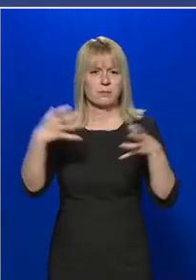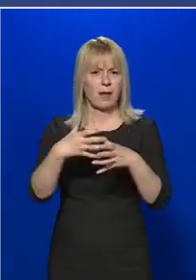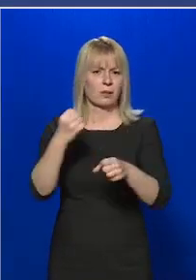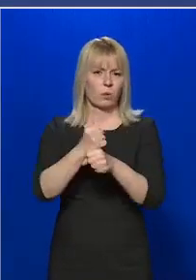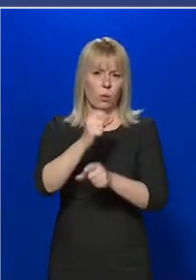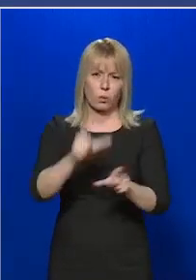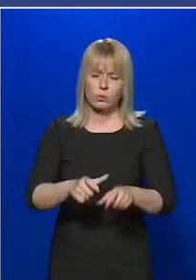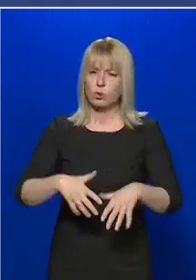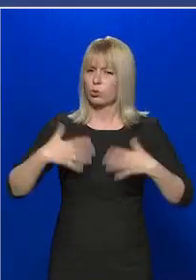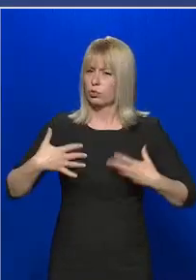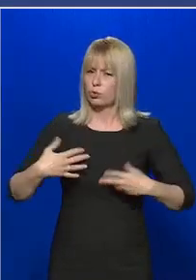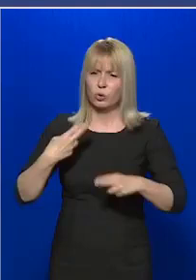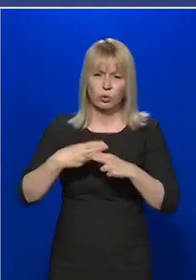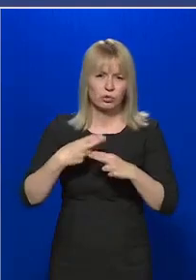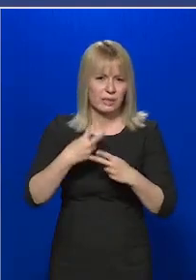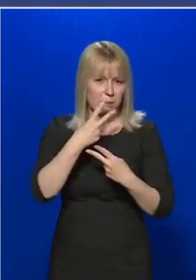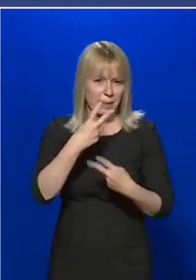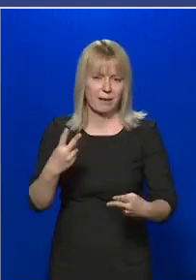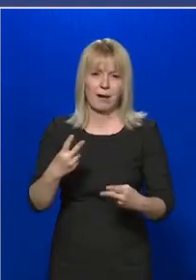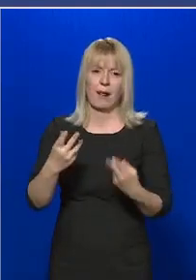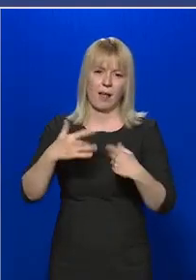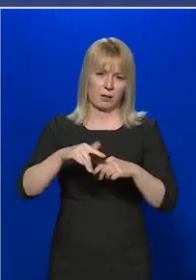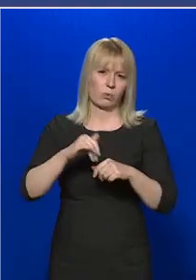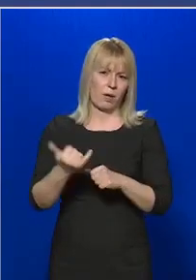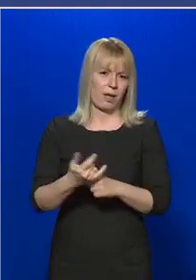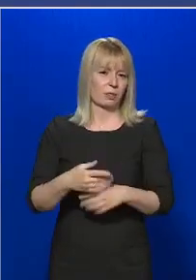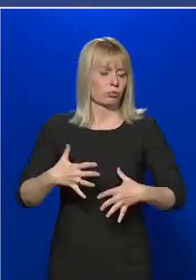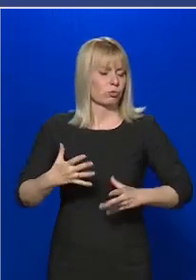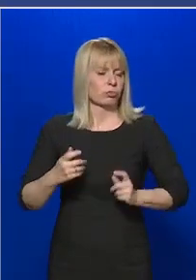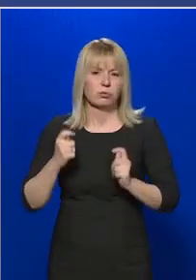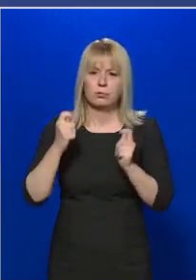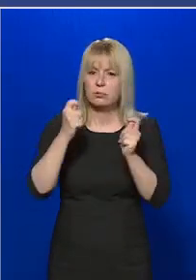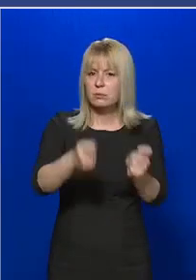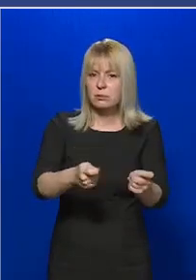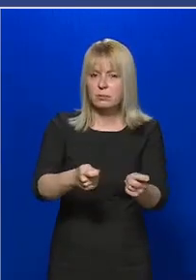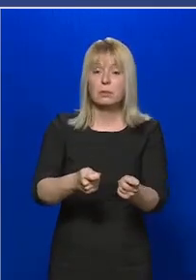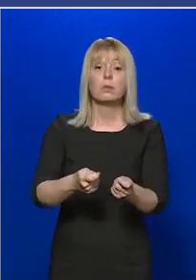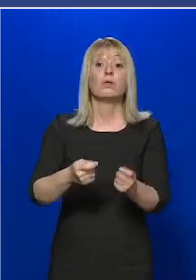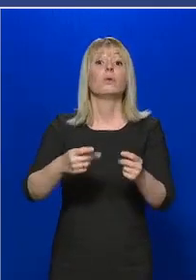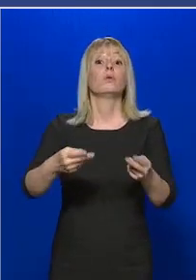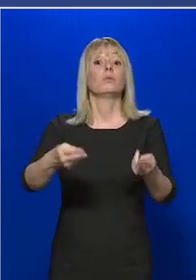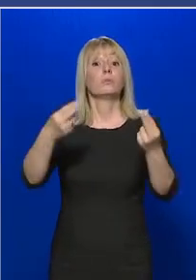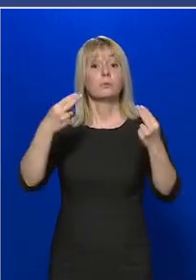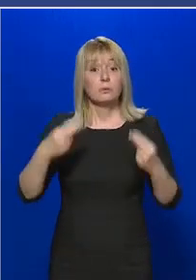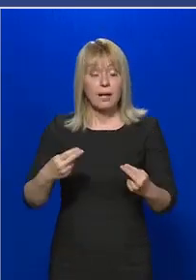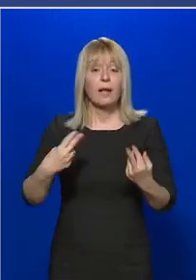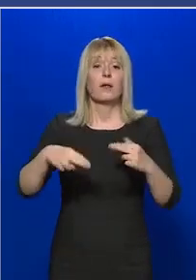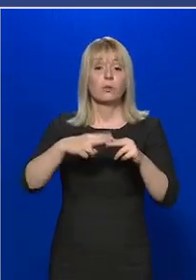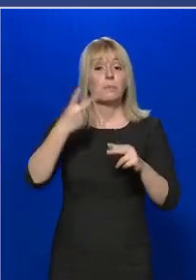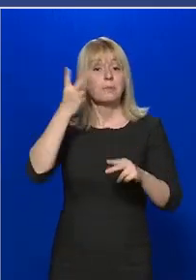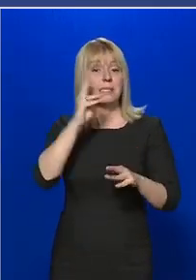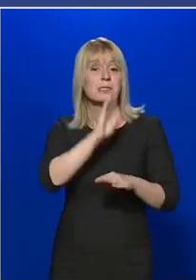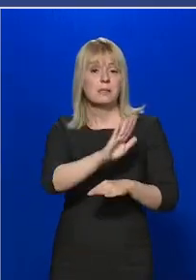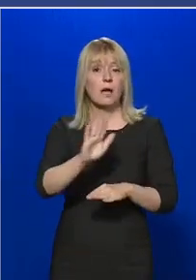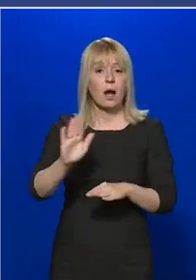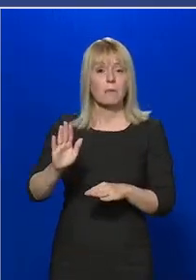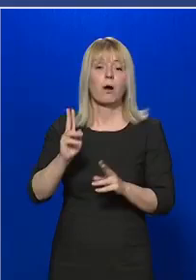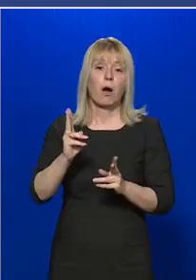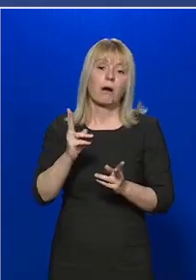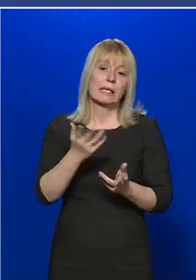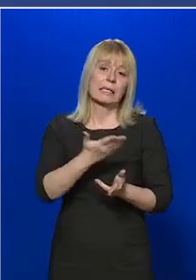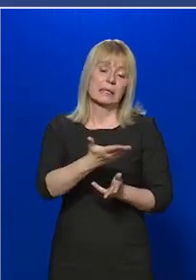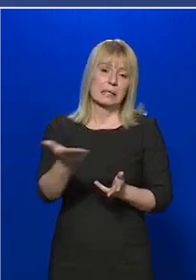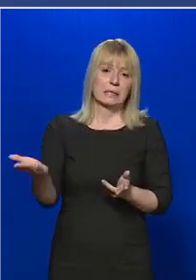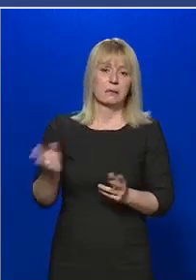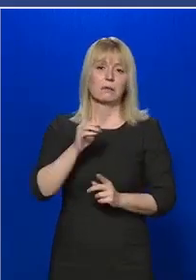sürgőségi beteg ellátóhelyek, és ezt követően a többi szakma, akiknek elvileg